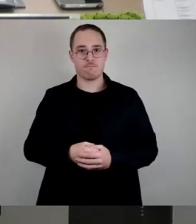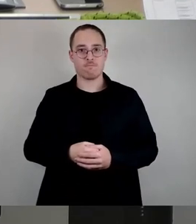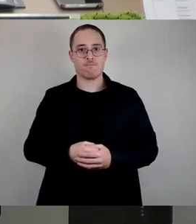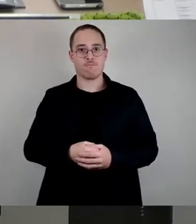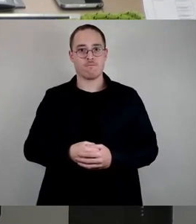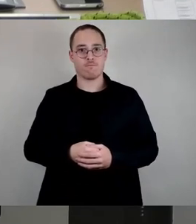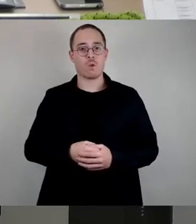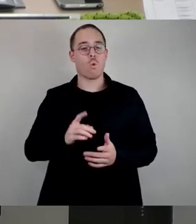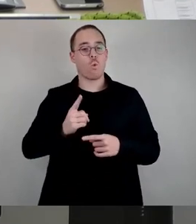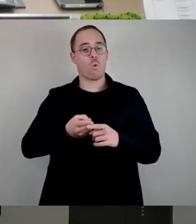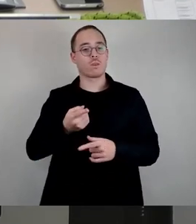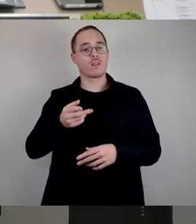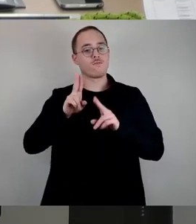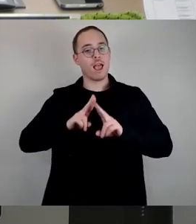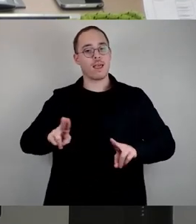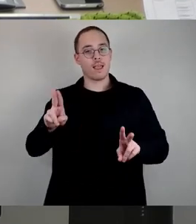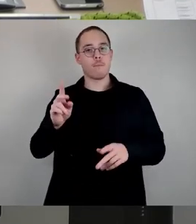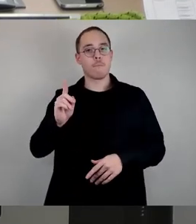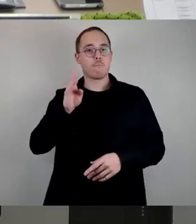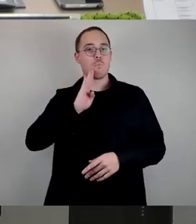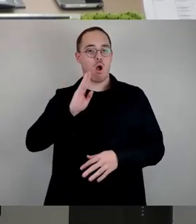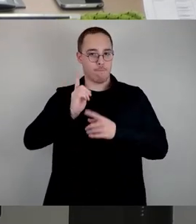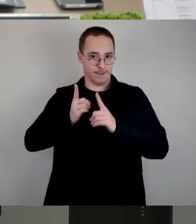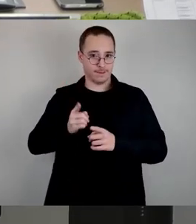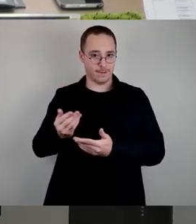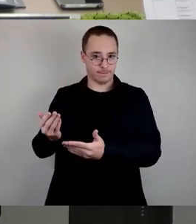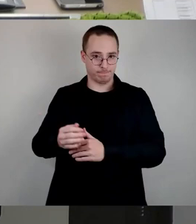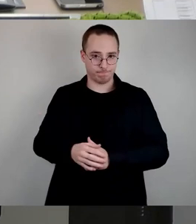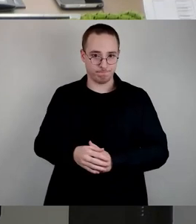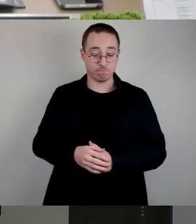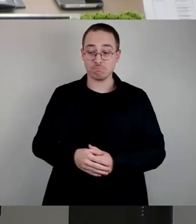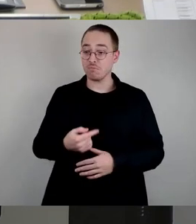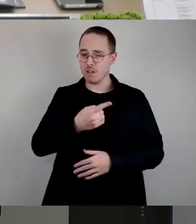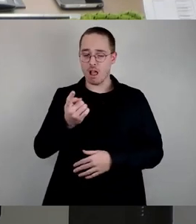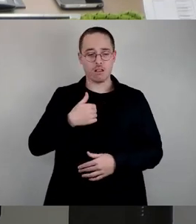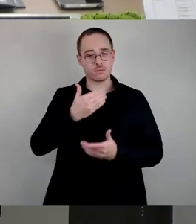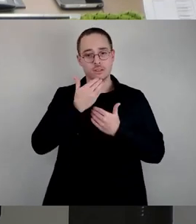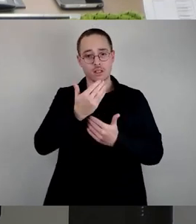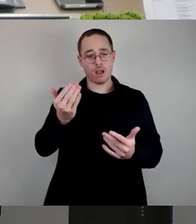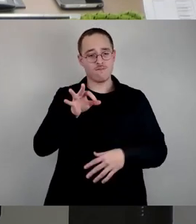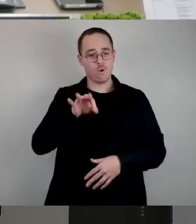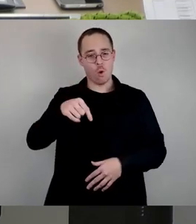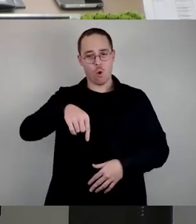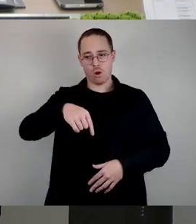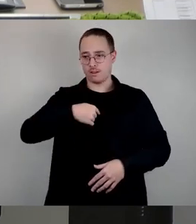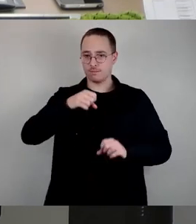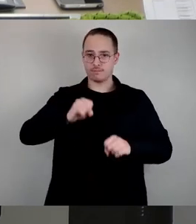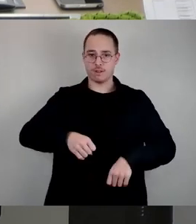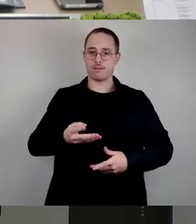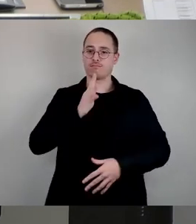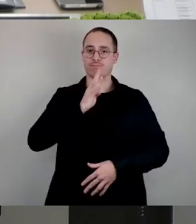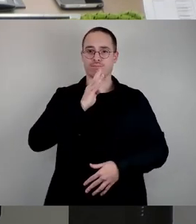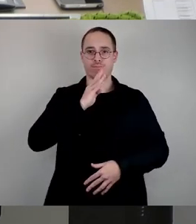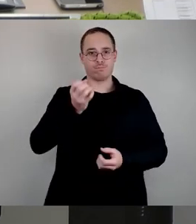Oberbürgermeister, ich danke Ihnen herzlich für die Möglichkeit, heute vor Ihnen sprechen zu